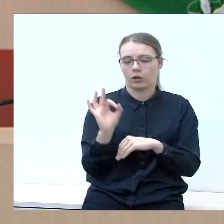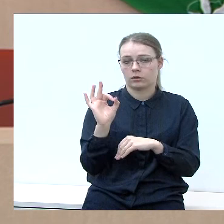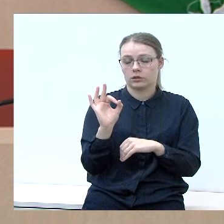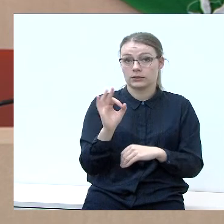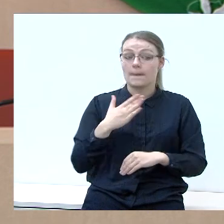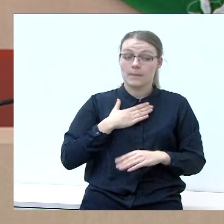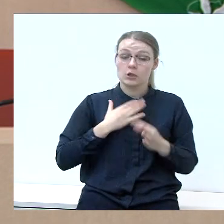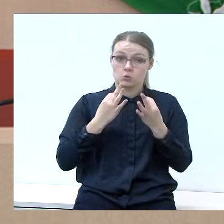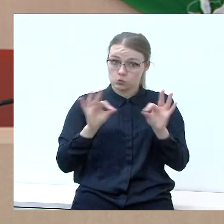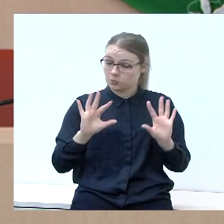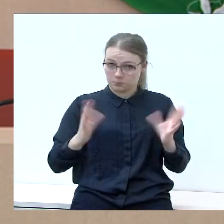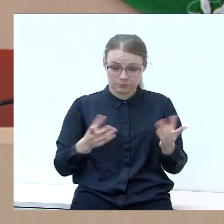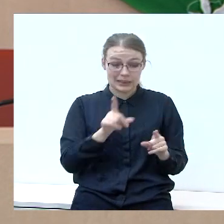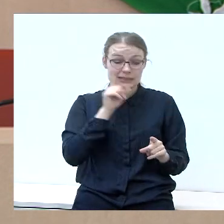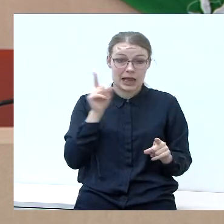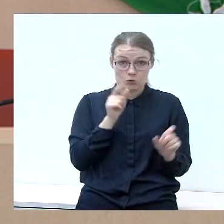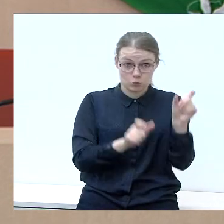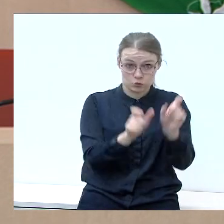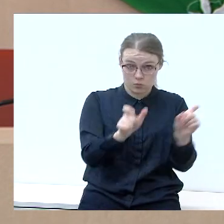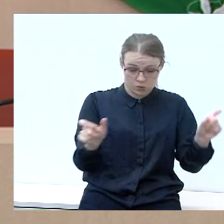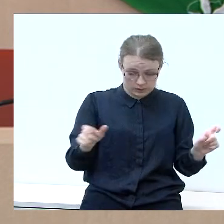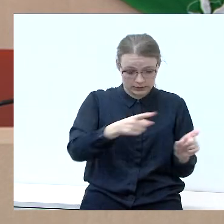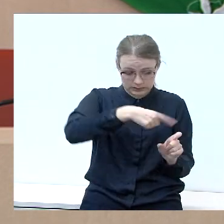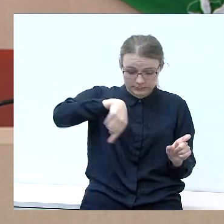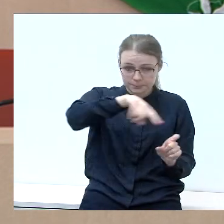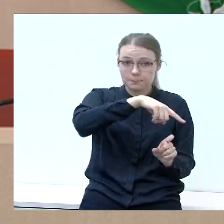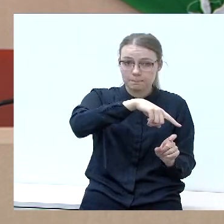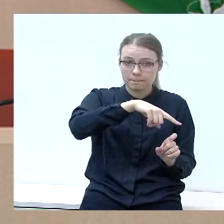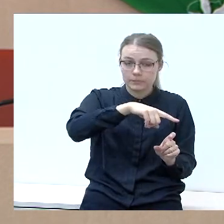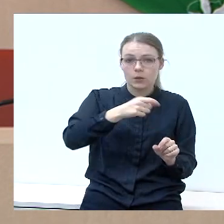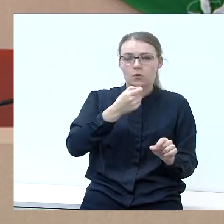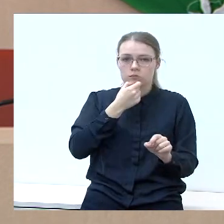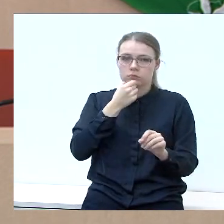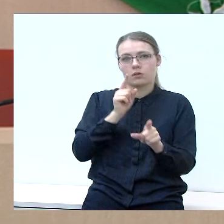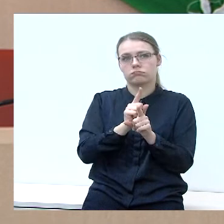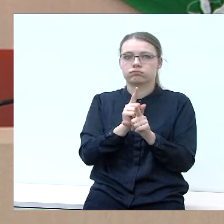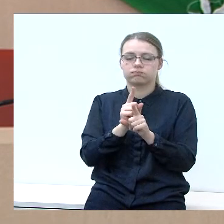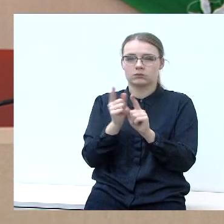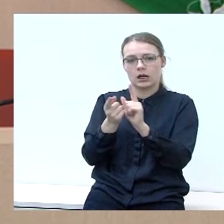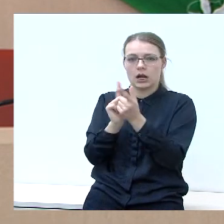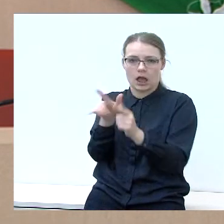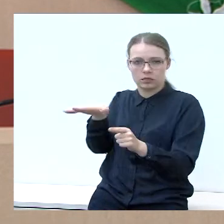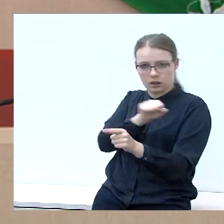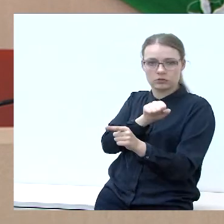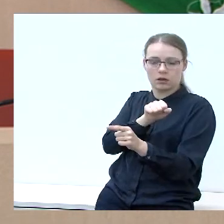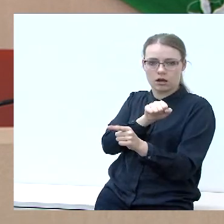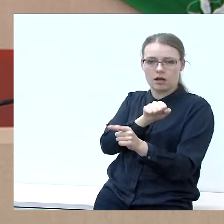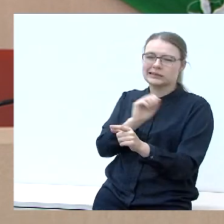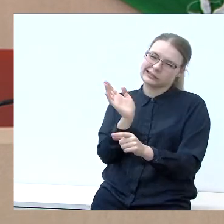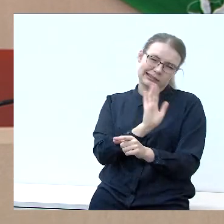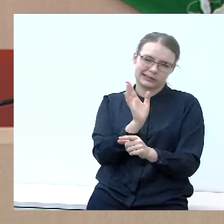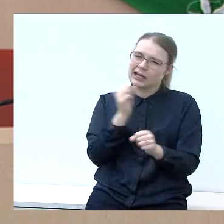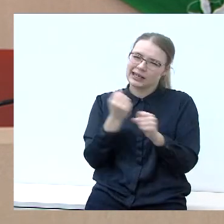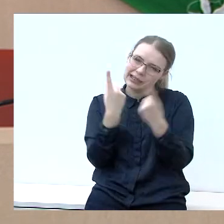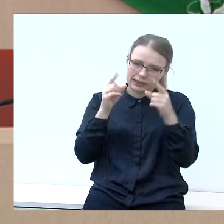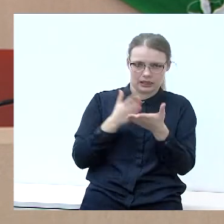jaunus žmonės įkinkyti į kreditų jungą. Iš tikrųjų, mums reikalingas kitas kelias.